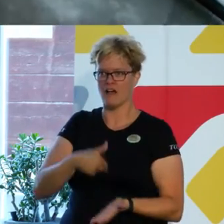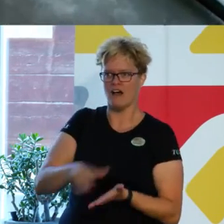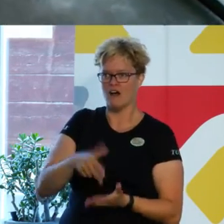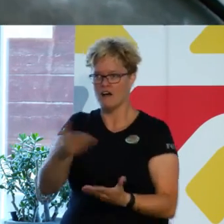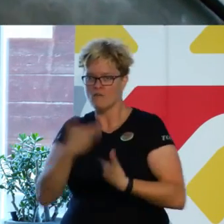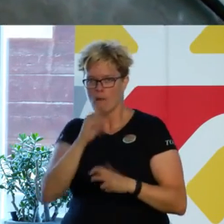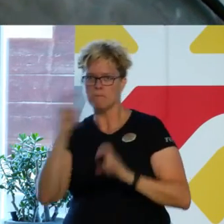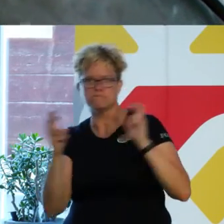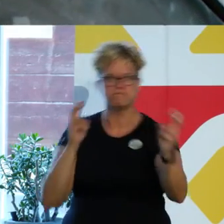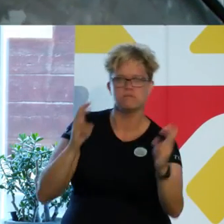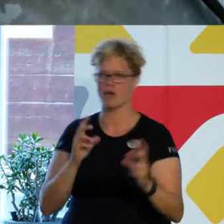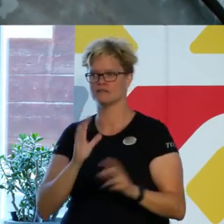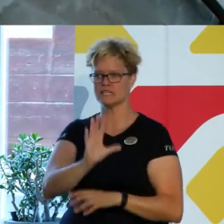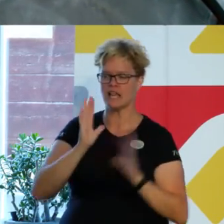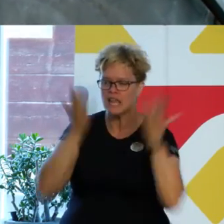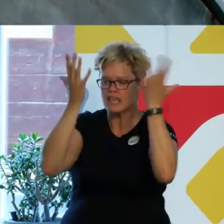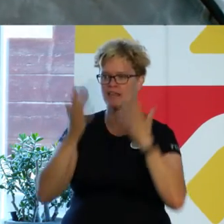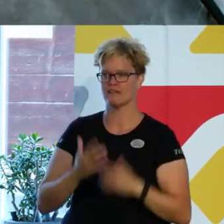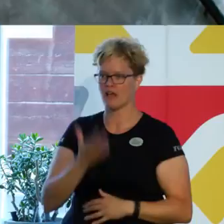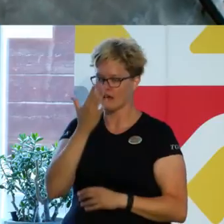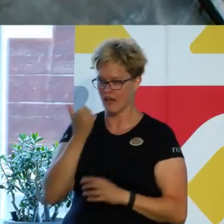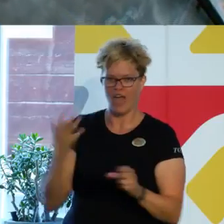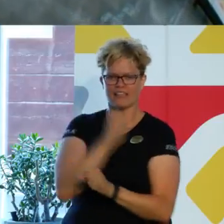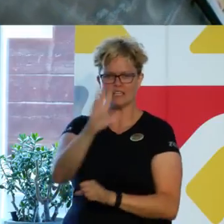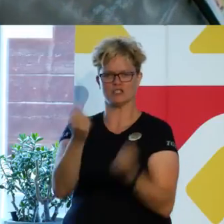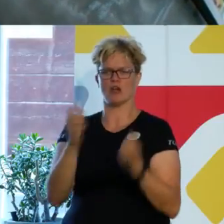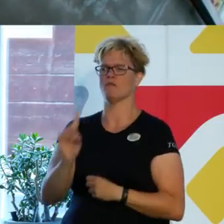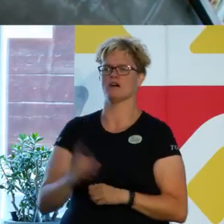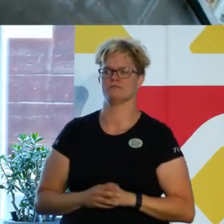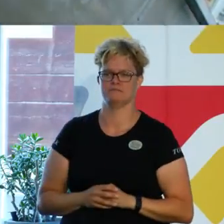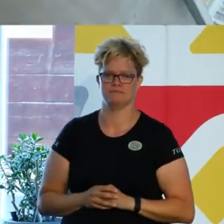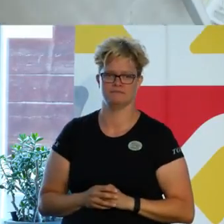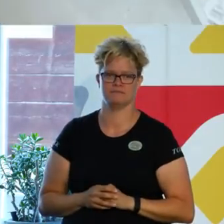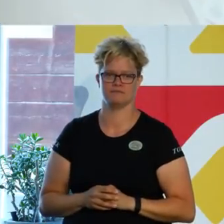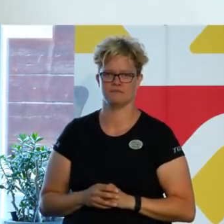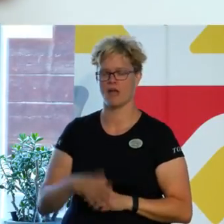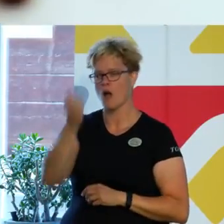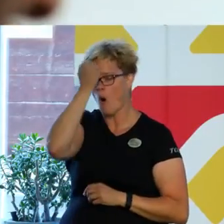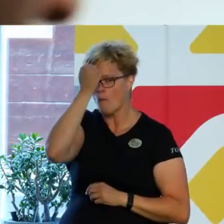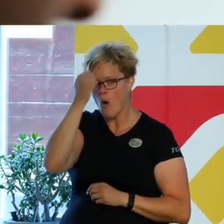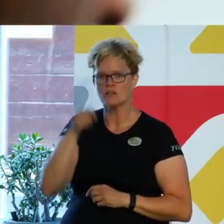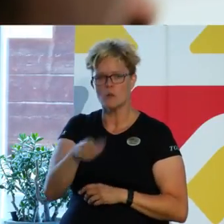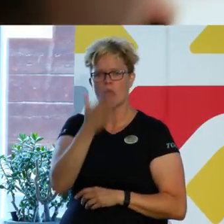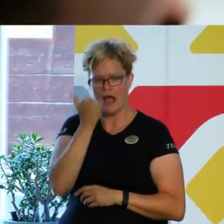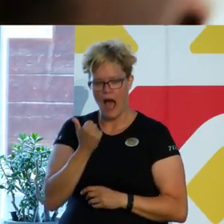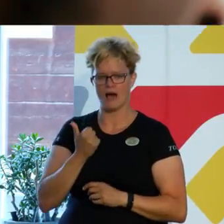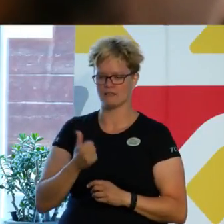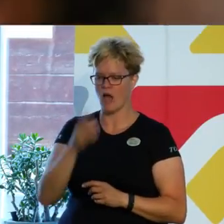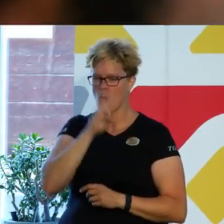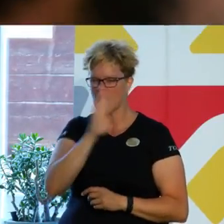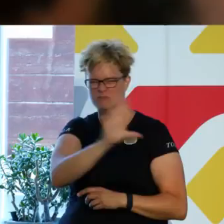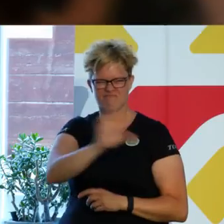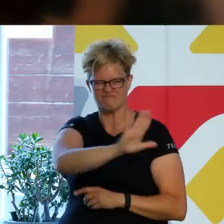perspektiv över ditt liv? Var hittar du din styrka? Kom ihåg du, kan låna någons